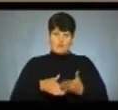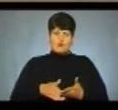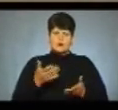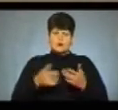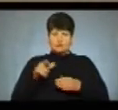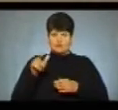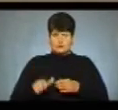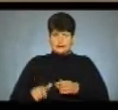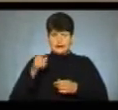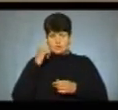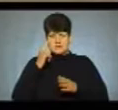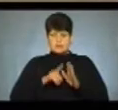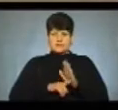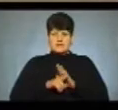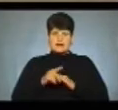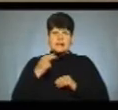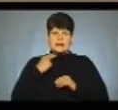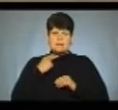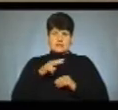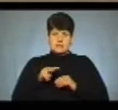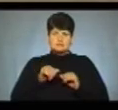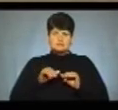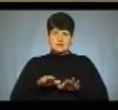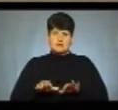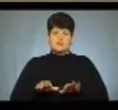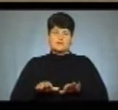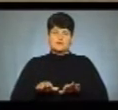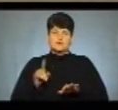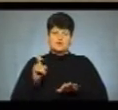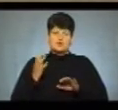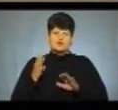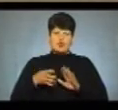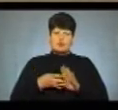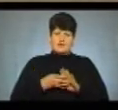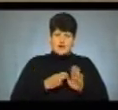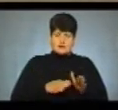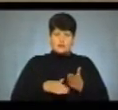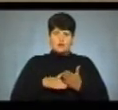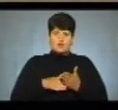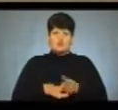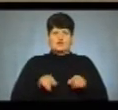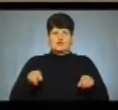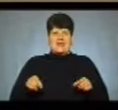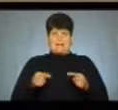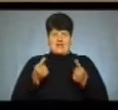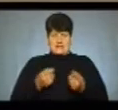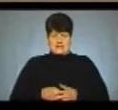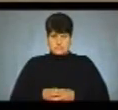людина надумала започаткувати кримінальне провадження по статті 149, а також допомогу щодо реабілітації.